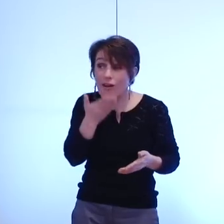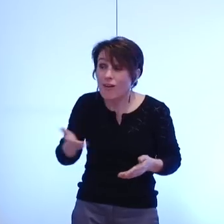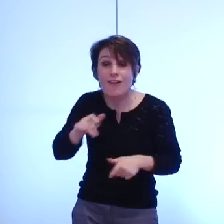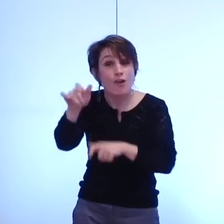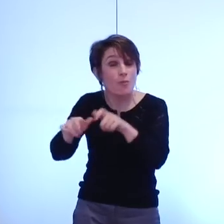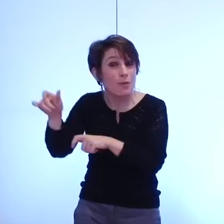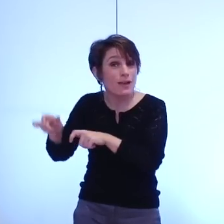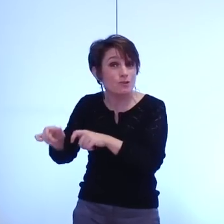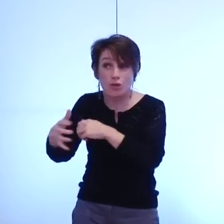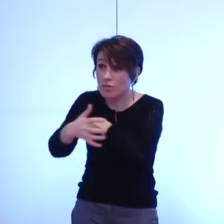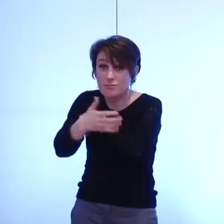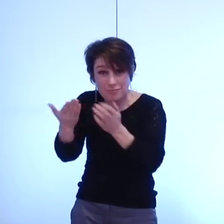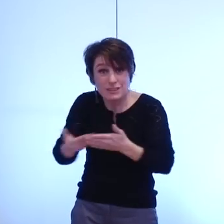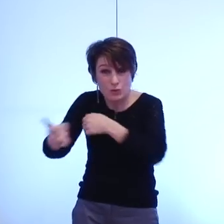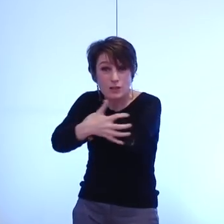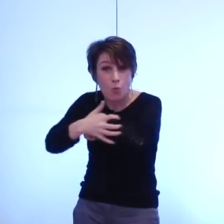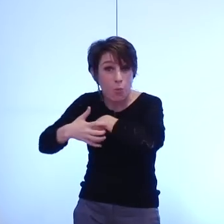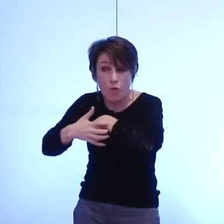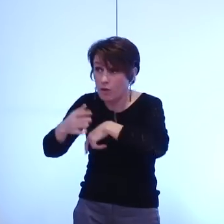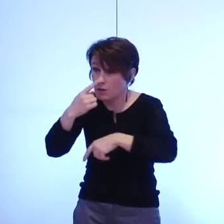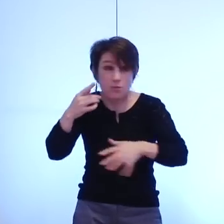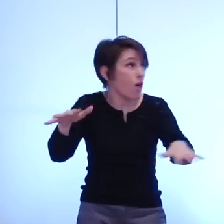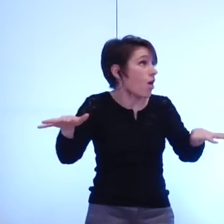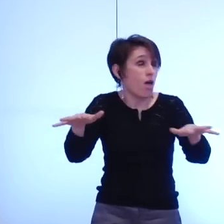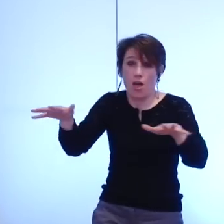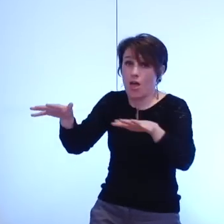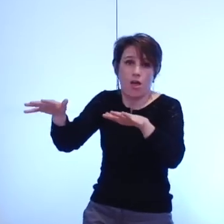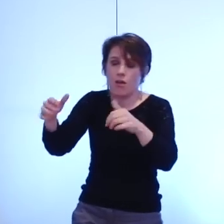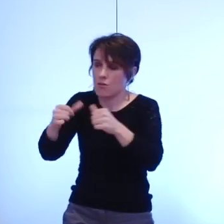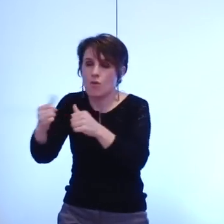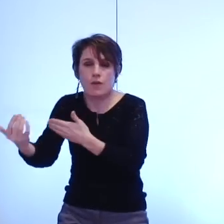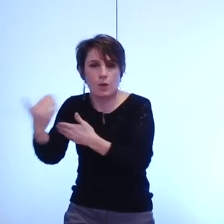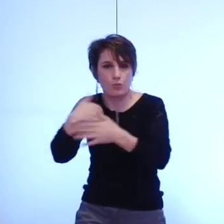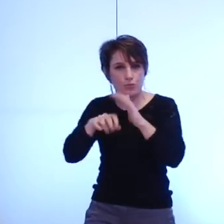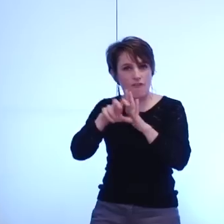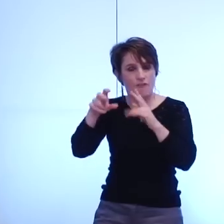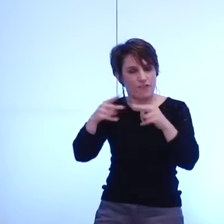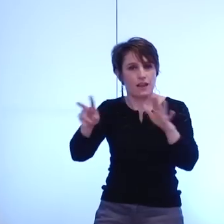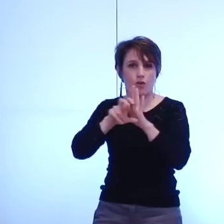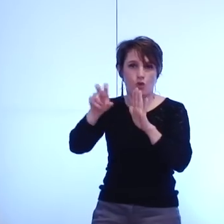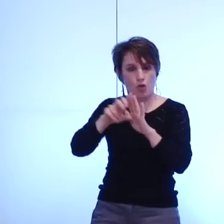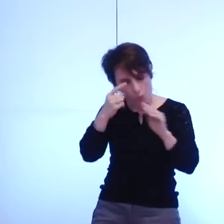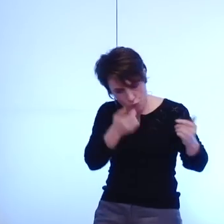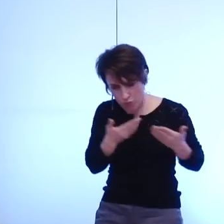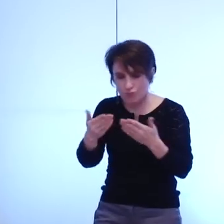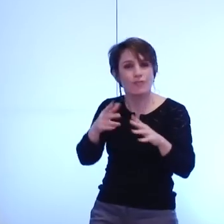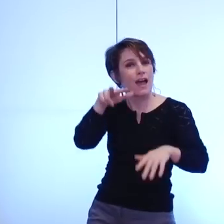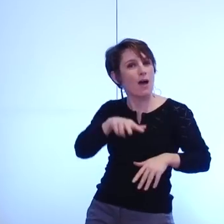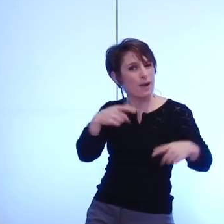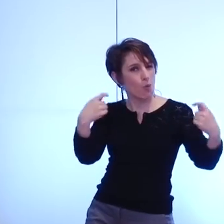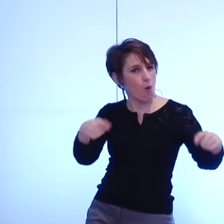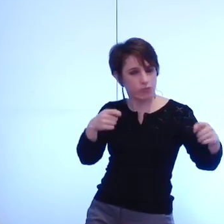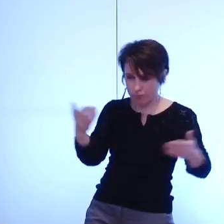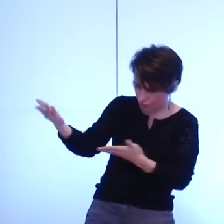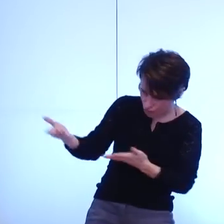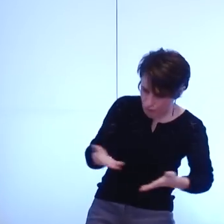bien souvent sont logés par la ville qui dispose d'un parc social important mais veulent aussi être dans la ville